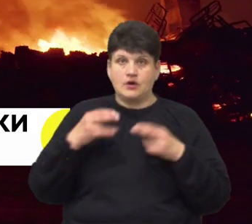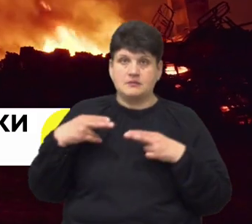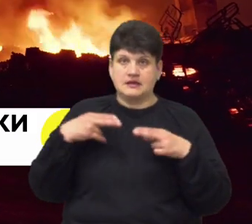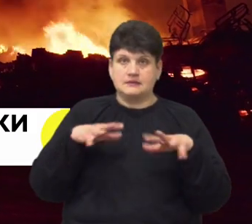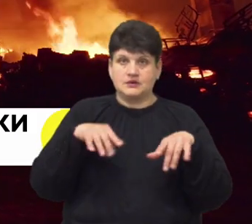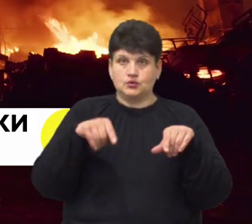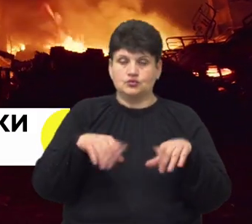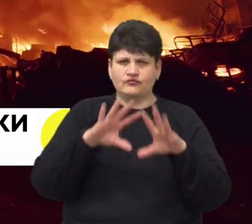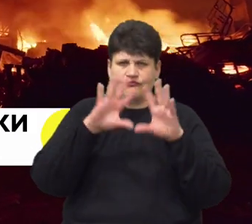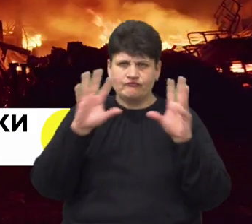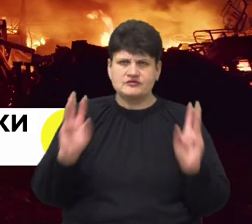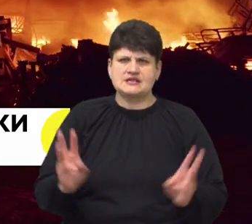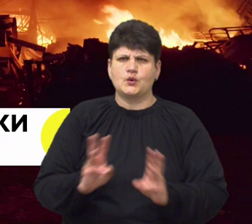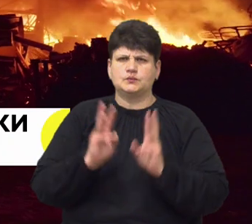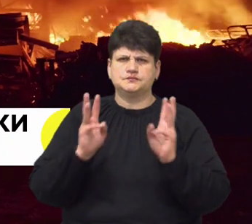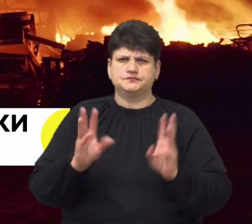тоді тут усе горіло.